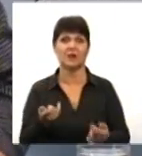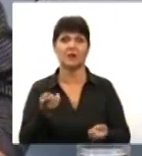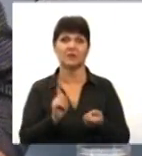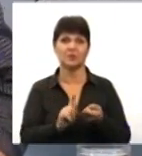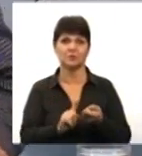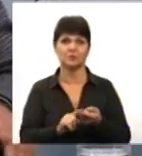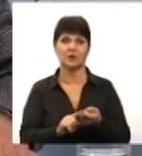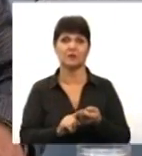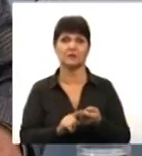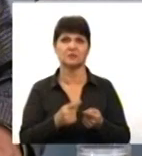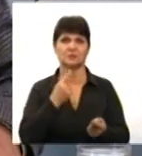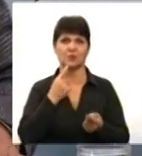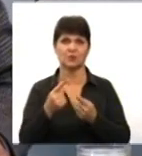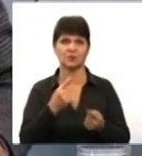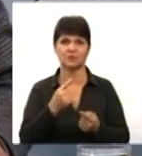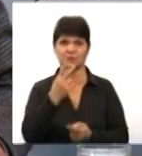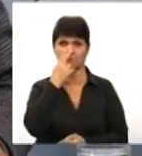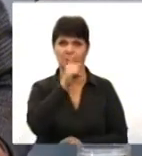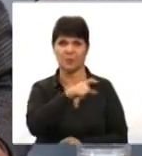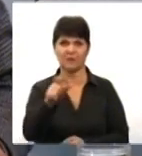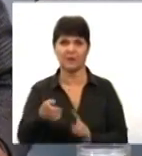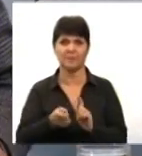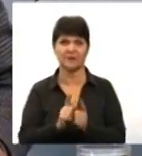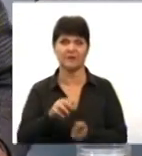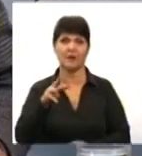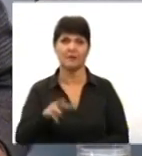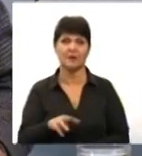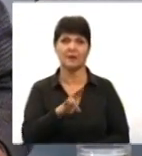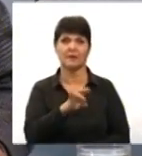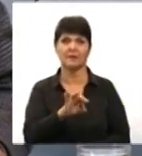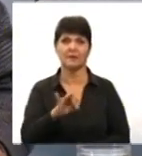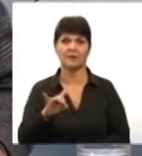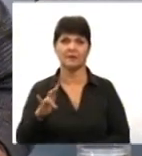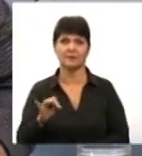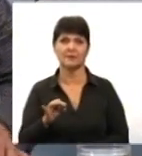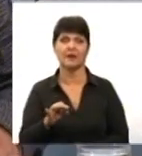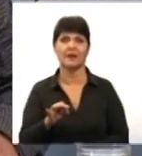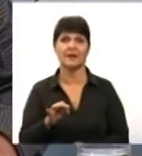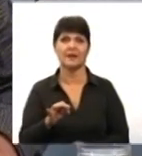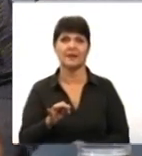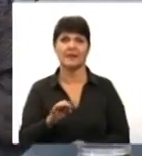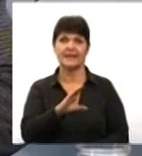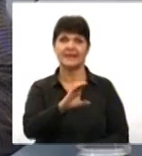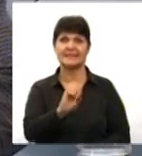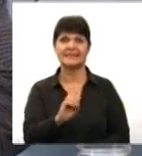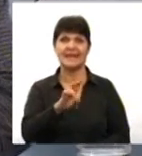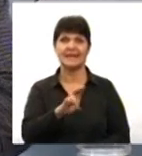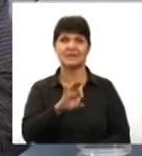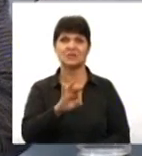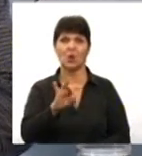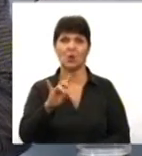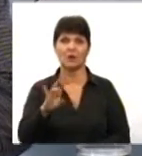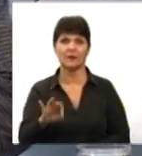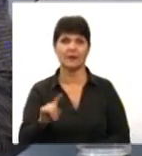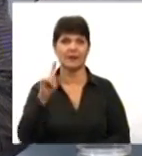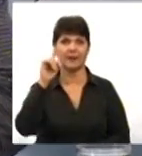Сурдоперекладач Марина Нікітіна. Отже, про сенсорний винахід, звукові маячки, які допомагають пересуватися